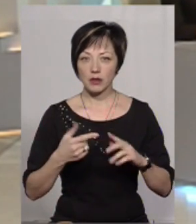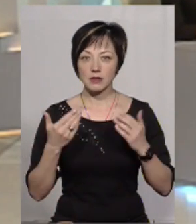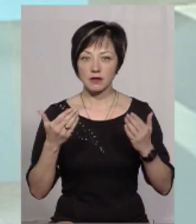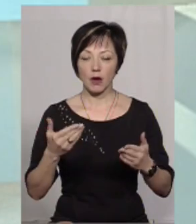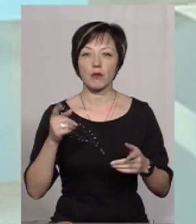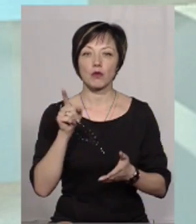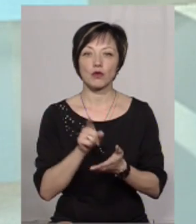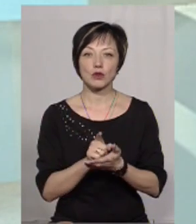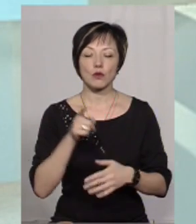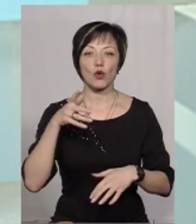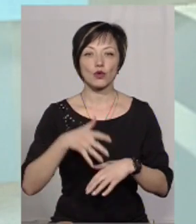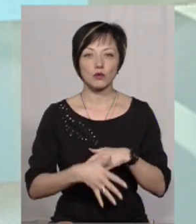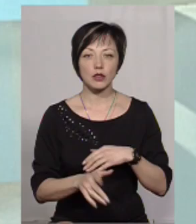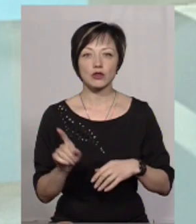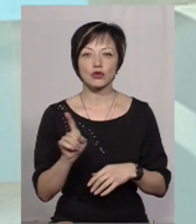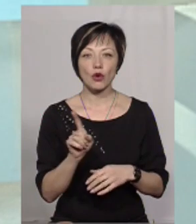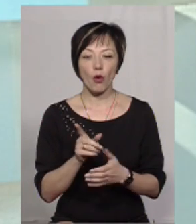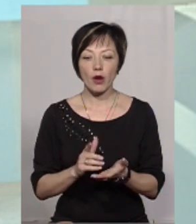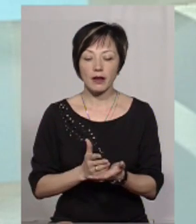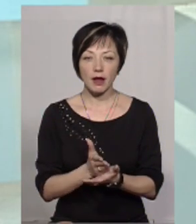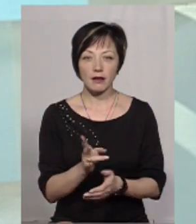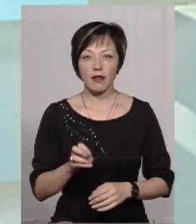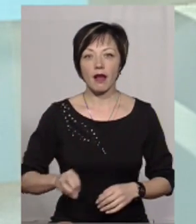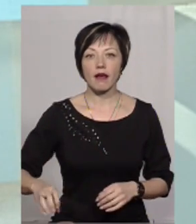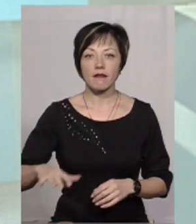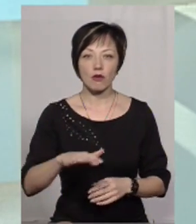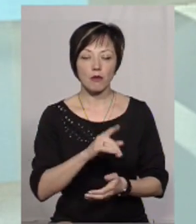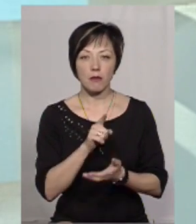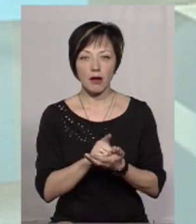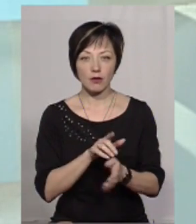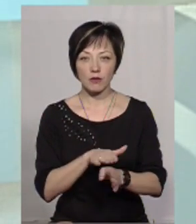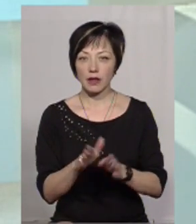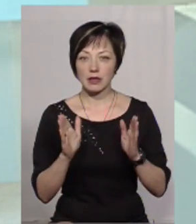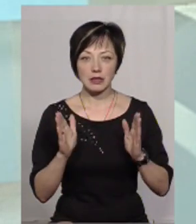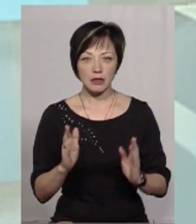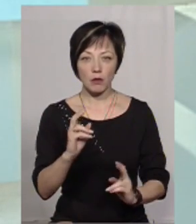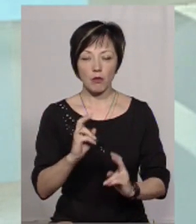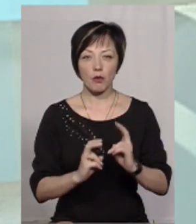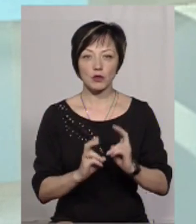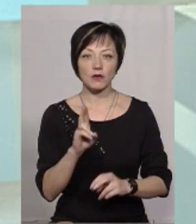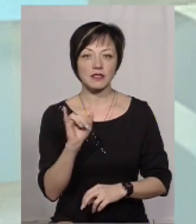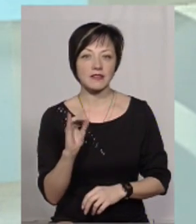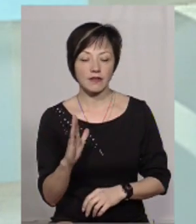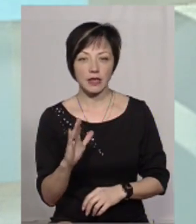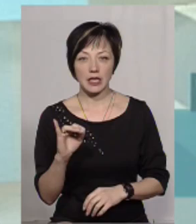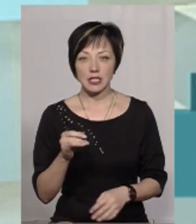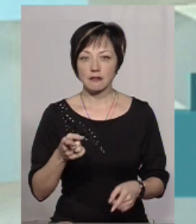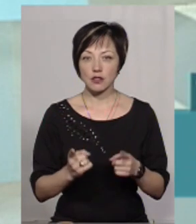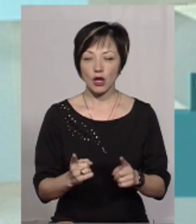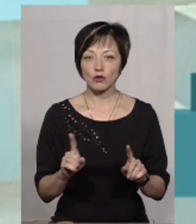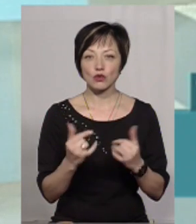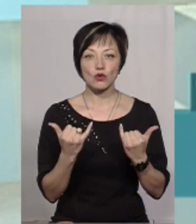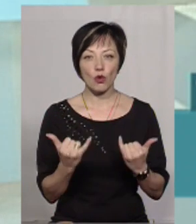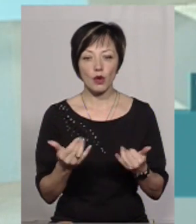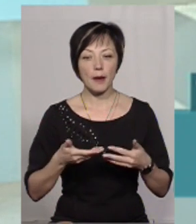мусимо розуміти, що орієнтація на Європу має відбуватися не тільки у промисловців. І, звичайно,